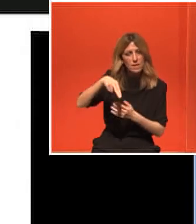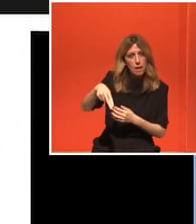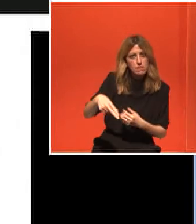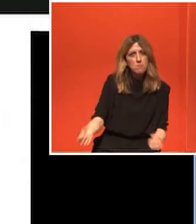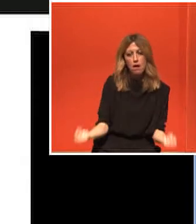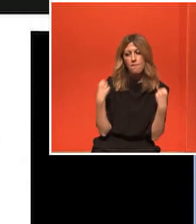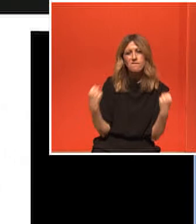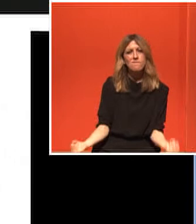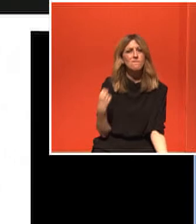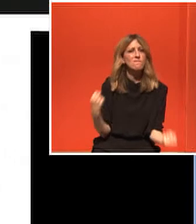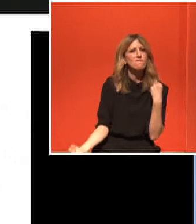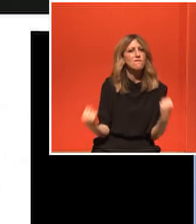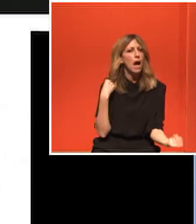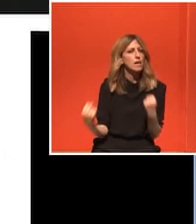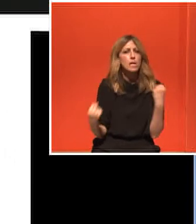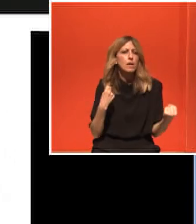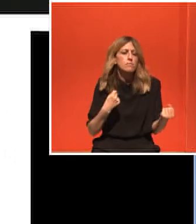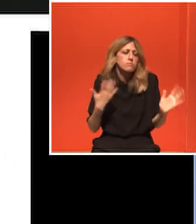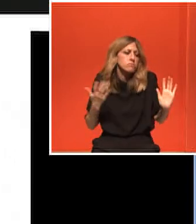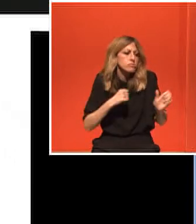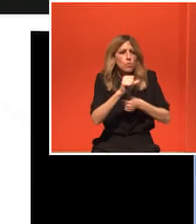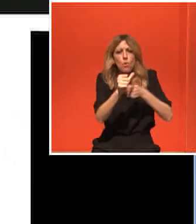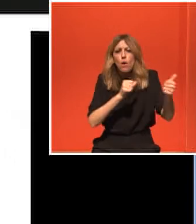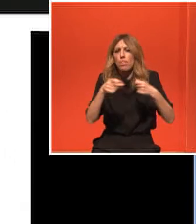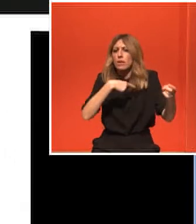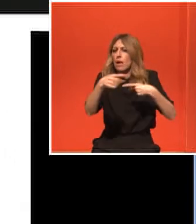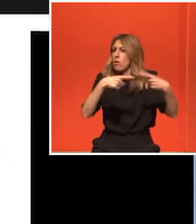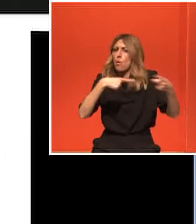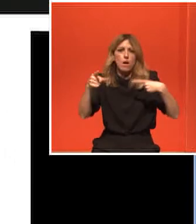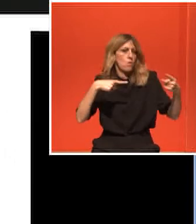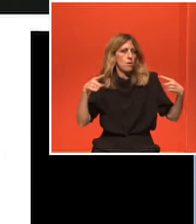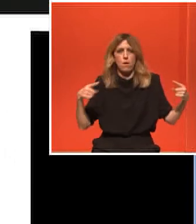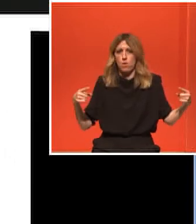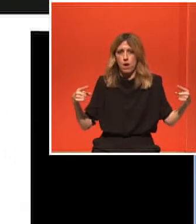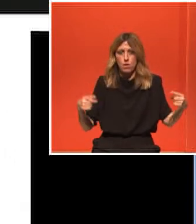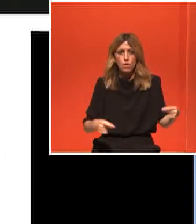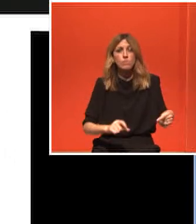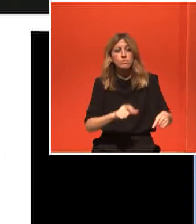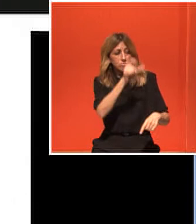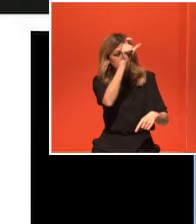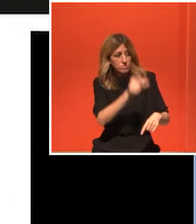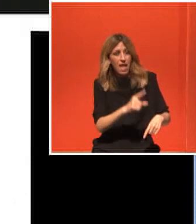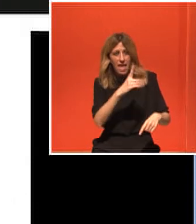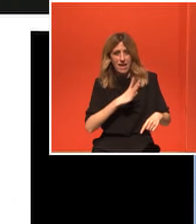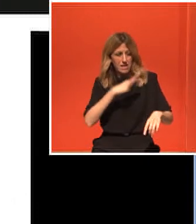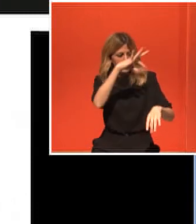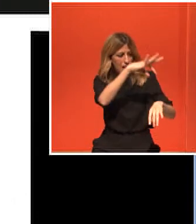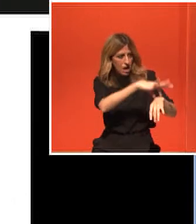γίνουν με έναν τρόπο απάνω στον ασθενή και στην όσο την οποία έχει,